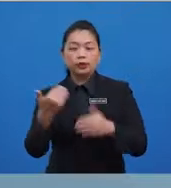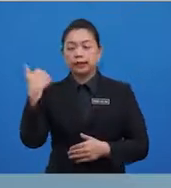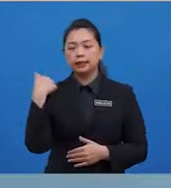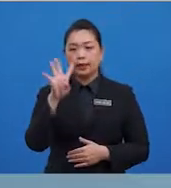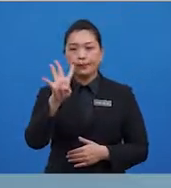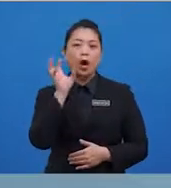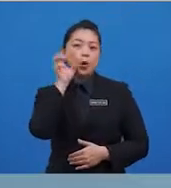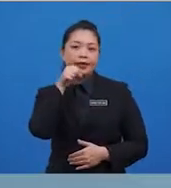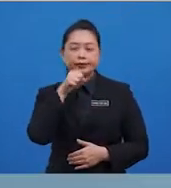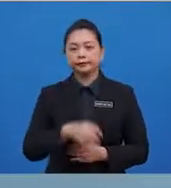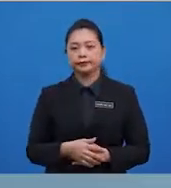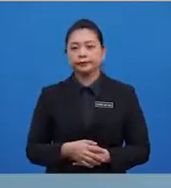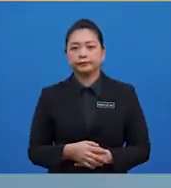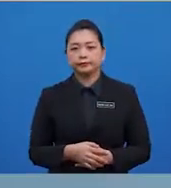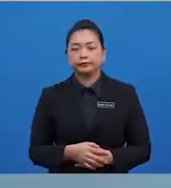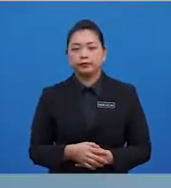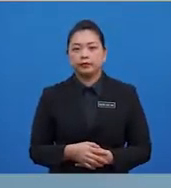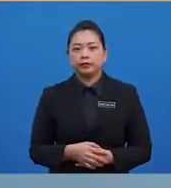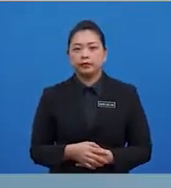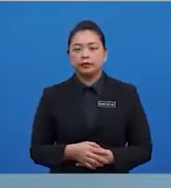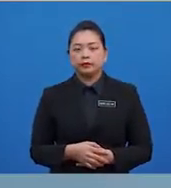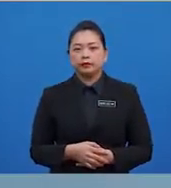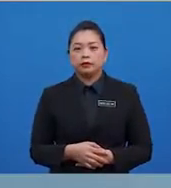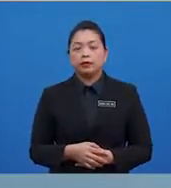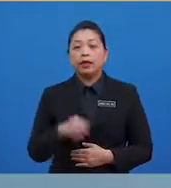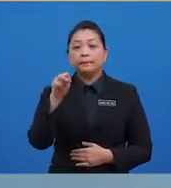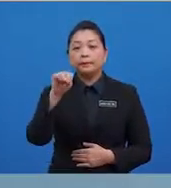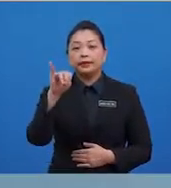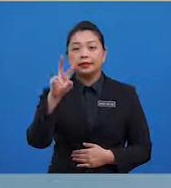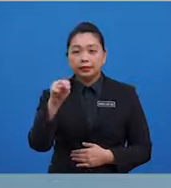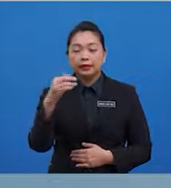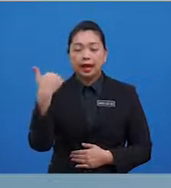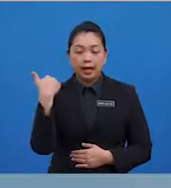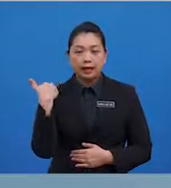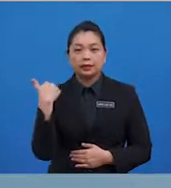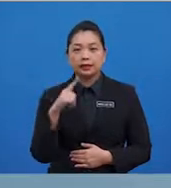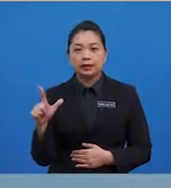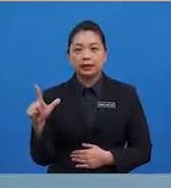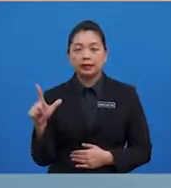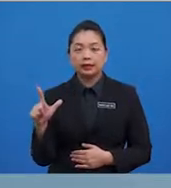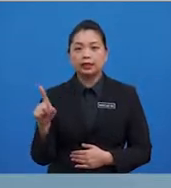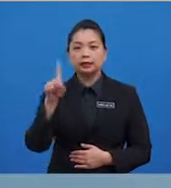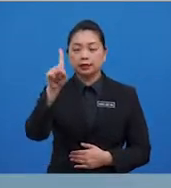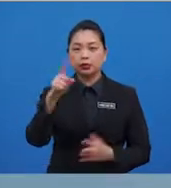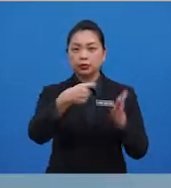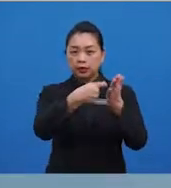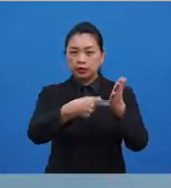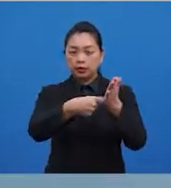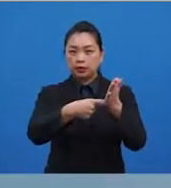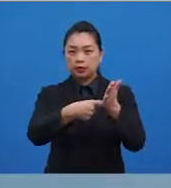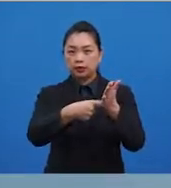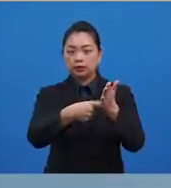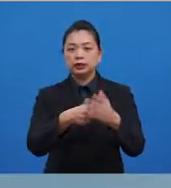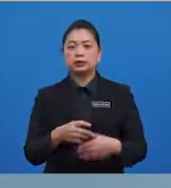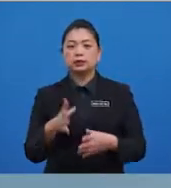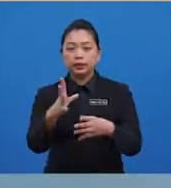biji orin. Nilai purata atau min ialah satu nilai yang diperoleh daripada nilai